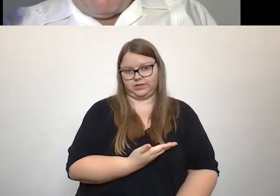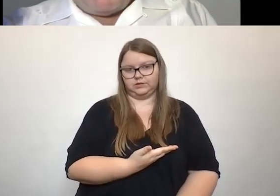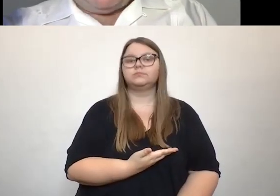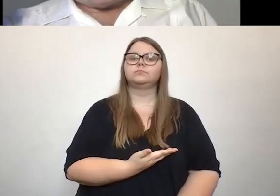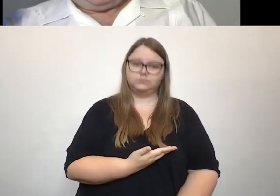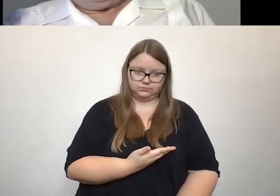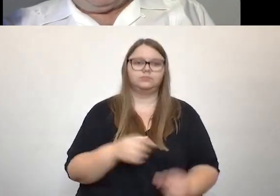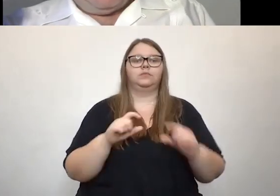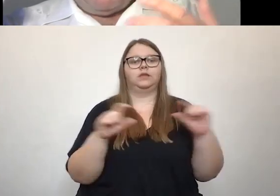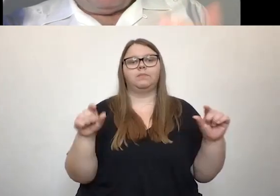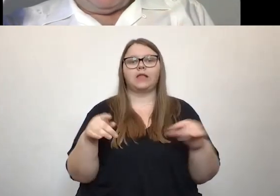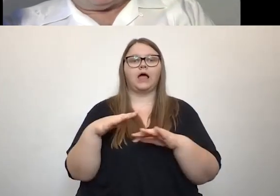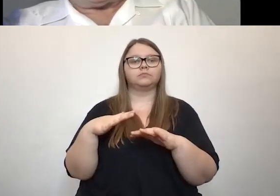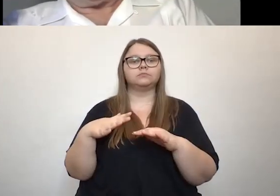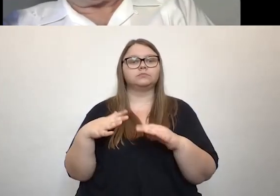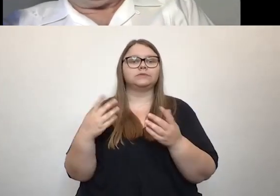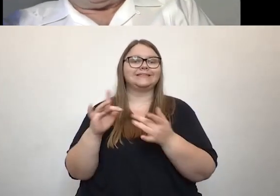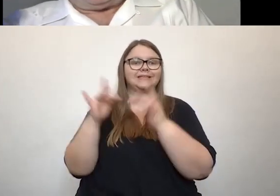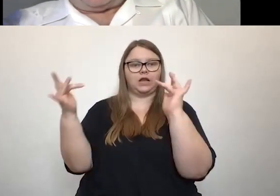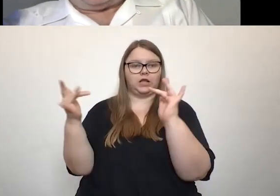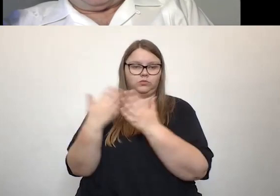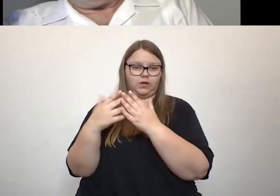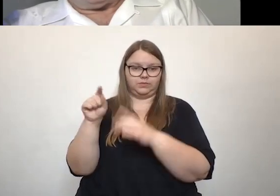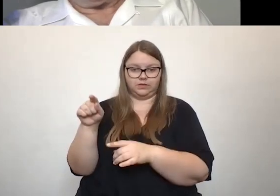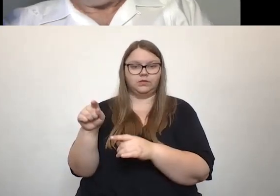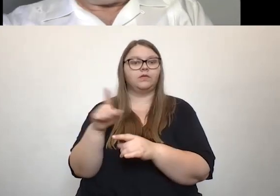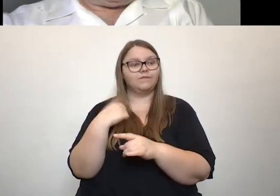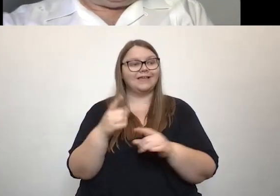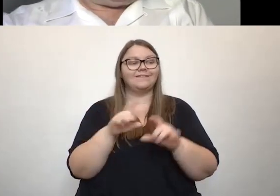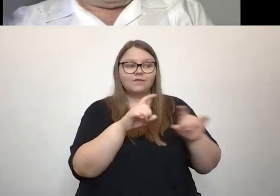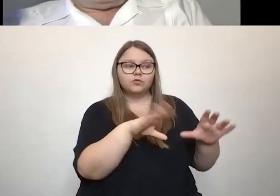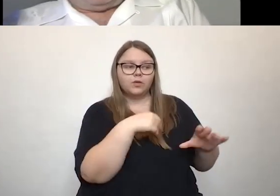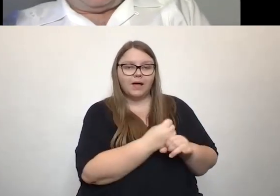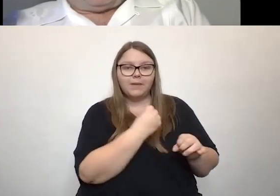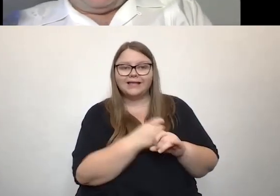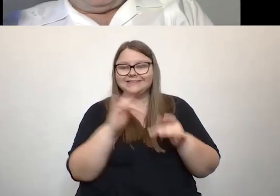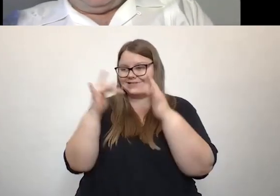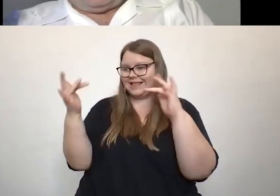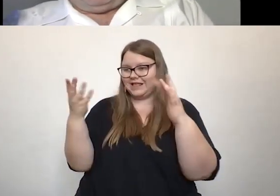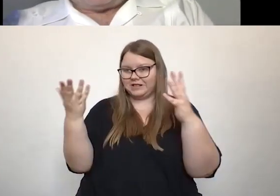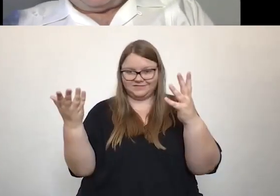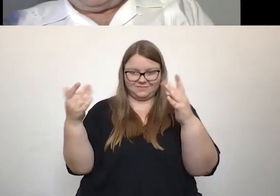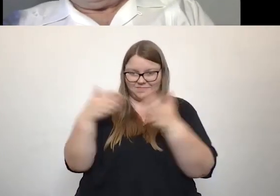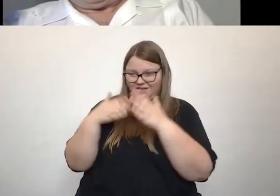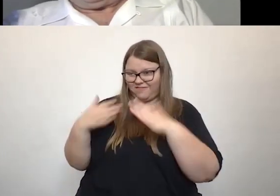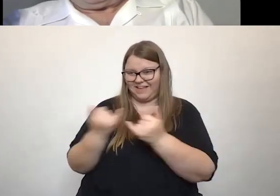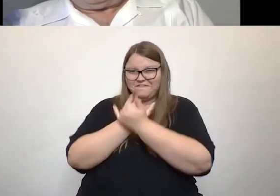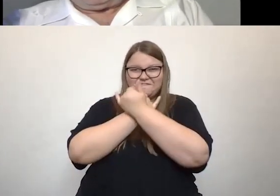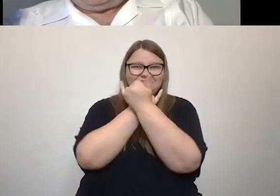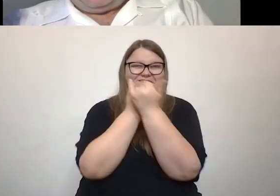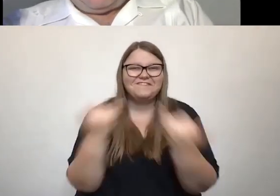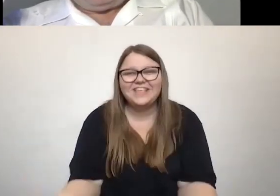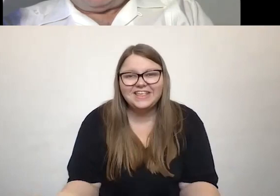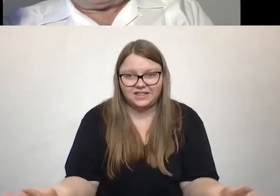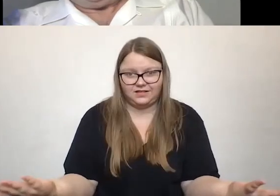da fangen wir mal im Netz an, wir arbeiten mit Labattenturen zusammen, die sich jetzt wirklich Gedanken machen, wie kriegen sie eigentlich eine barrierefreie Webseite eben hin, das ist